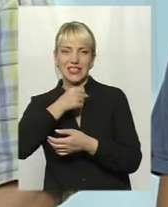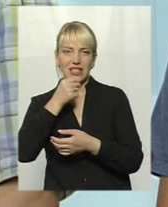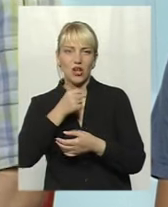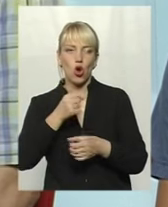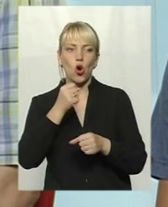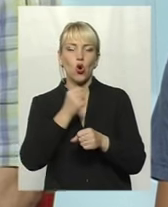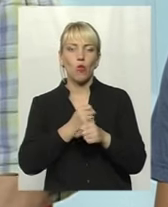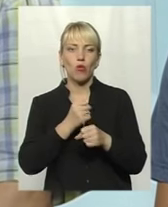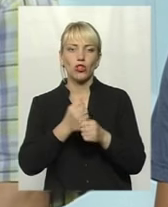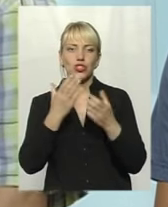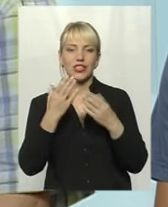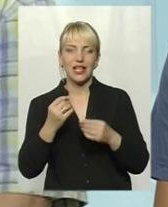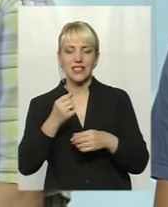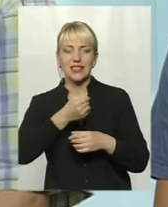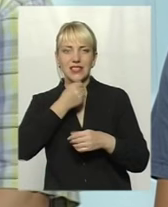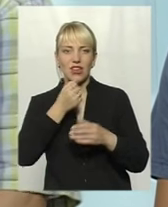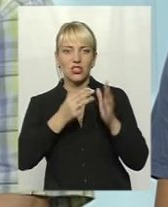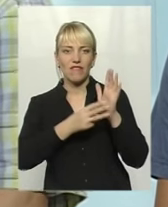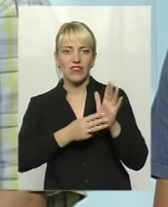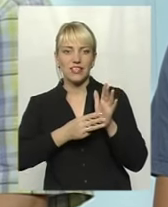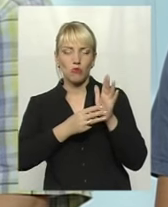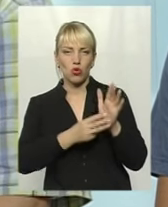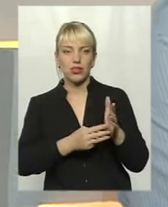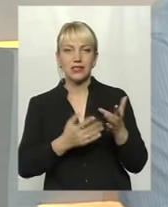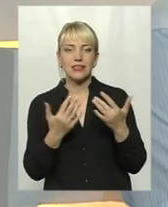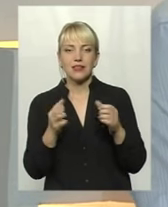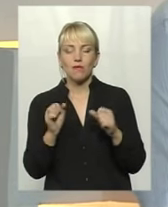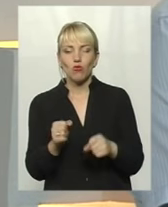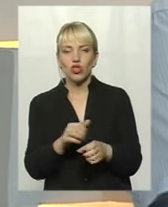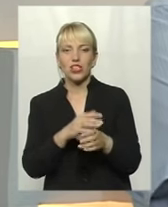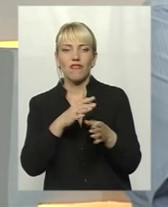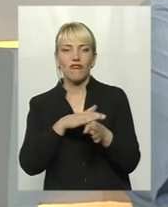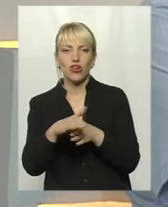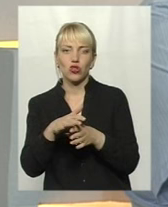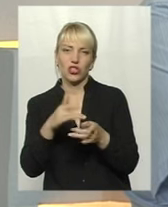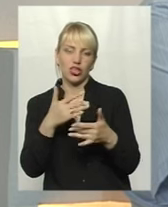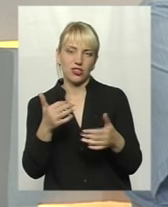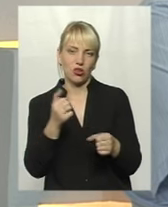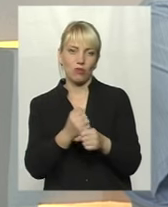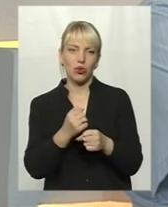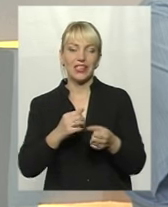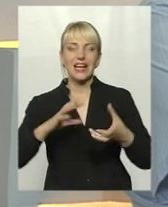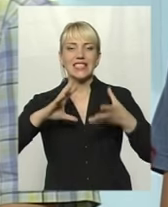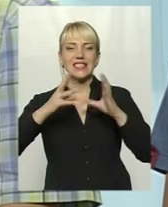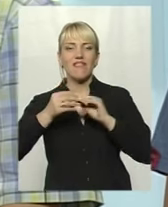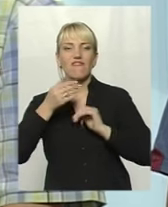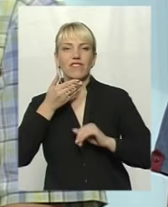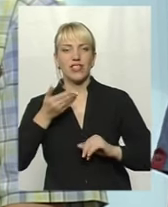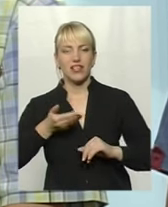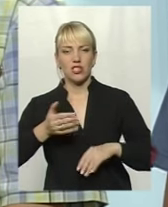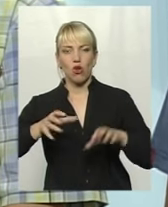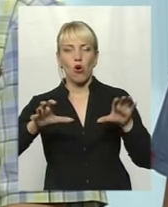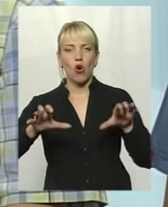можна за це зробити? За цей час? Будь ласка, звітність голови старости перед